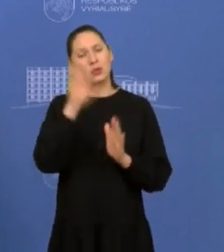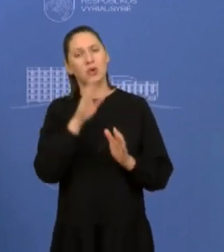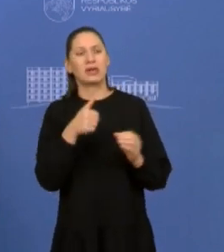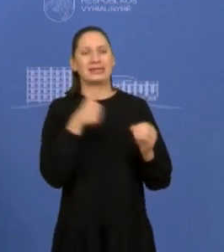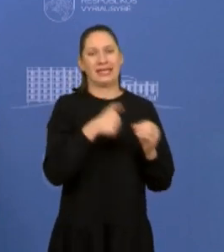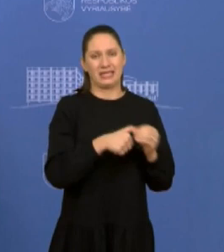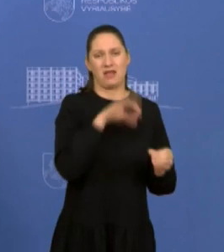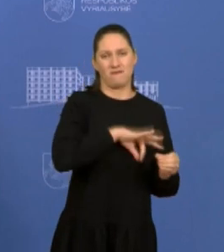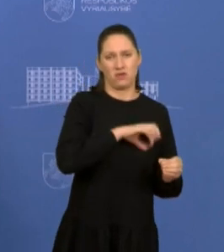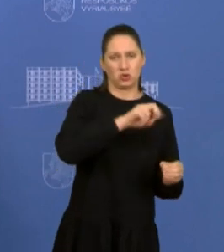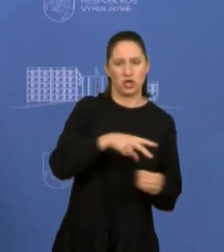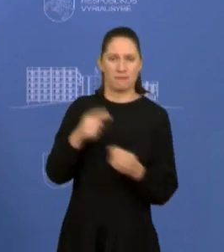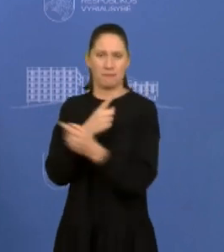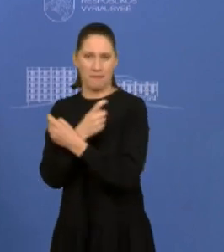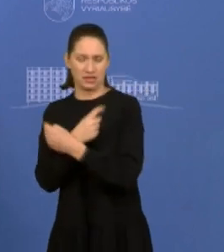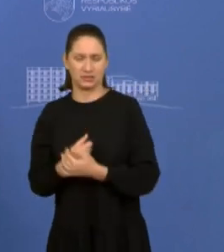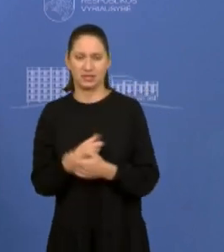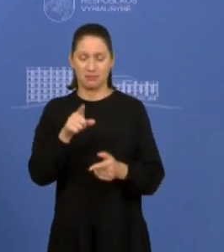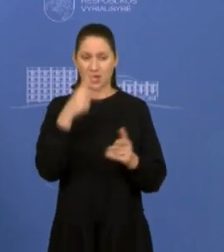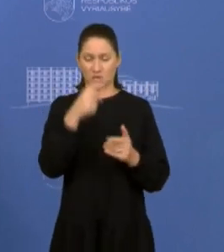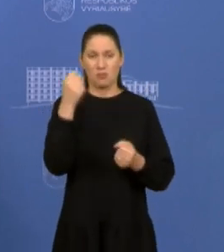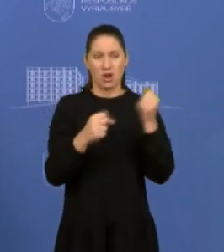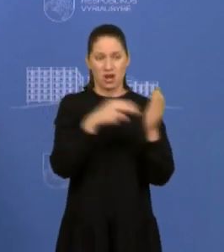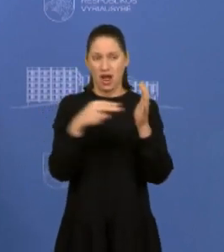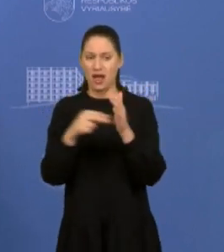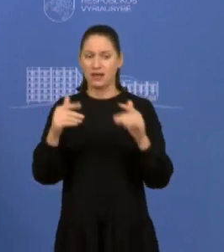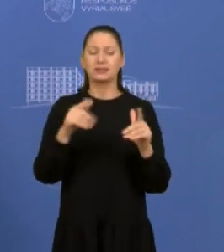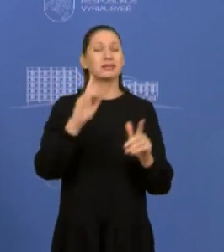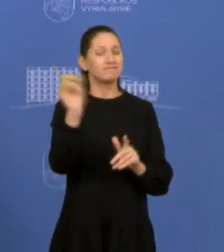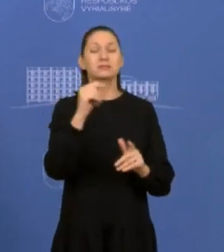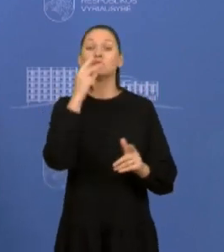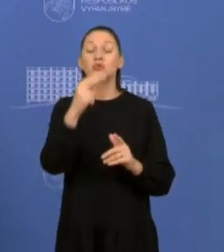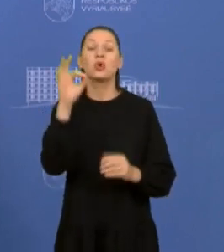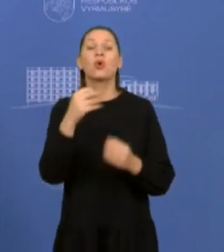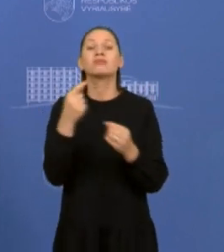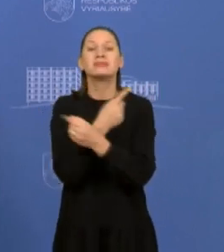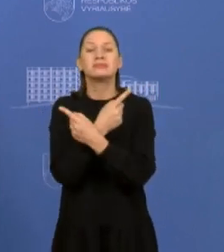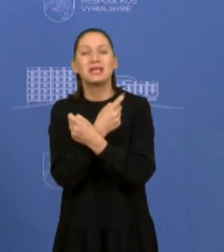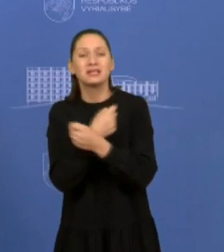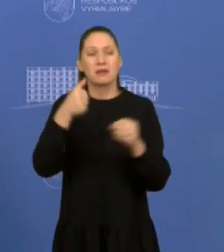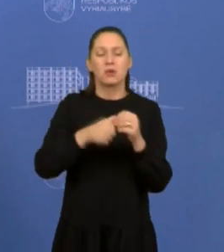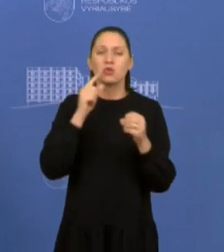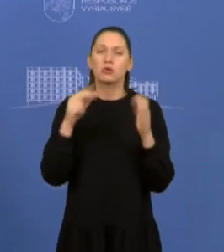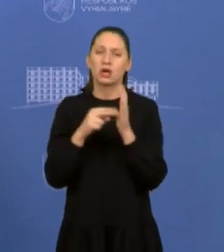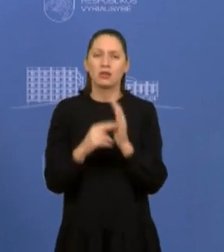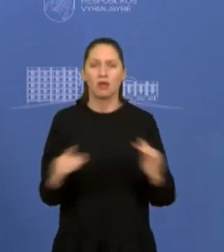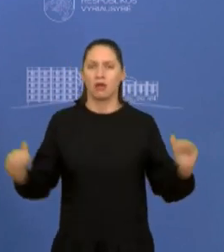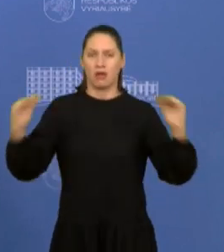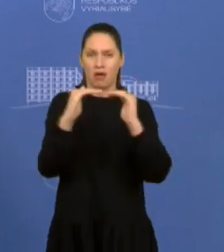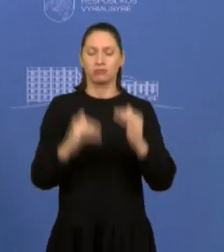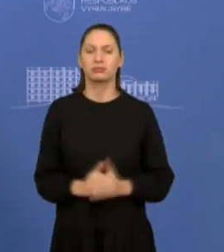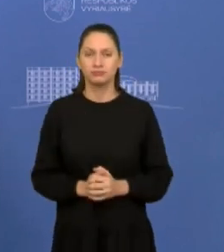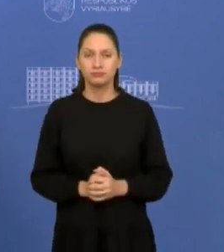dizelinius automobilius. Tai bent kainos balansą mes norim iš tikrųjų suvienodinti su benzininiais. Ir mes esam tikrai